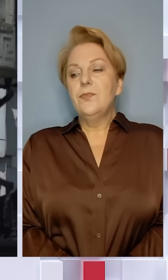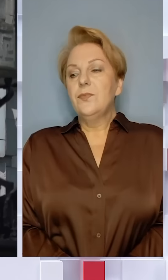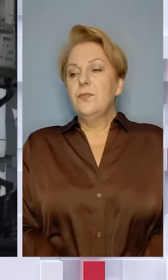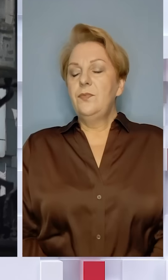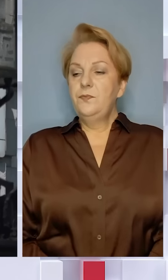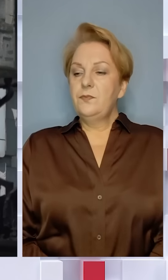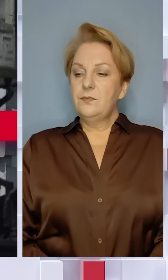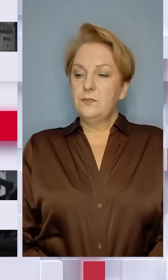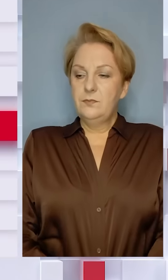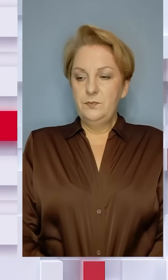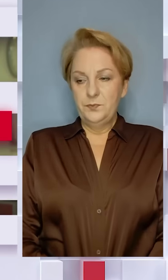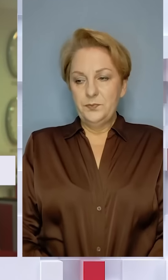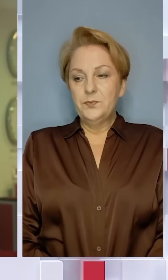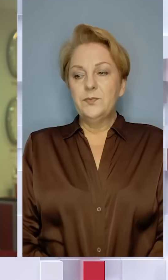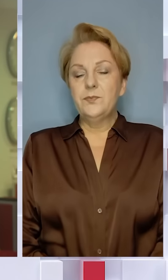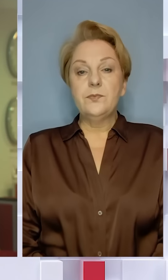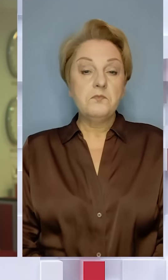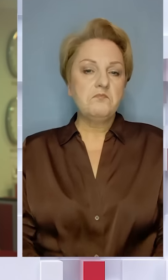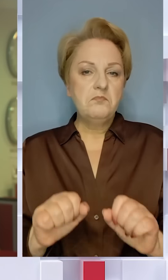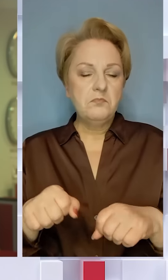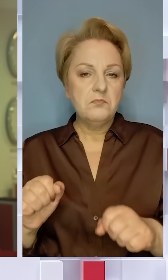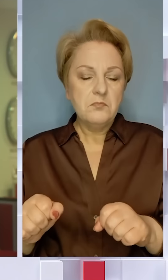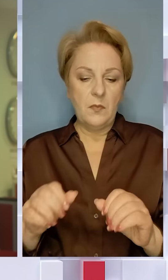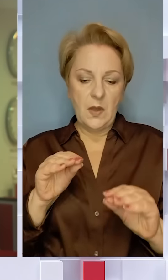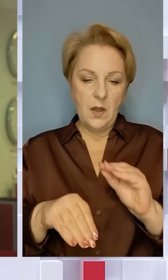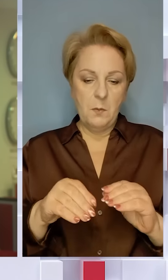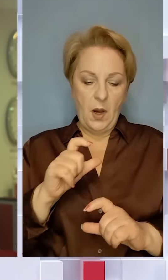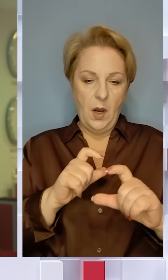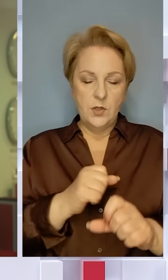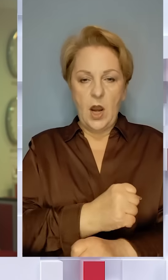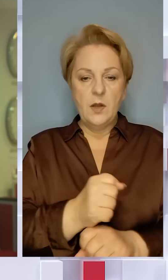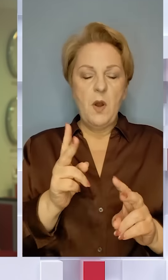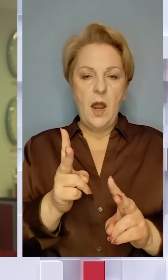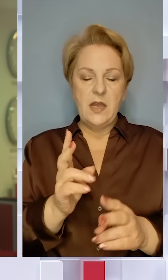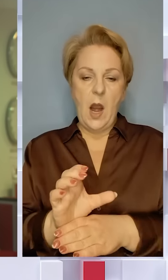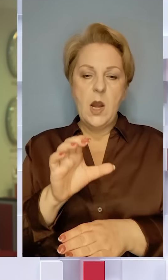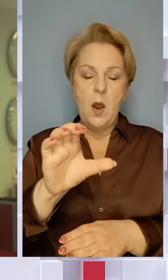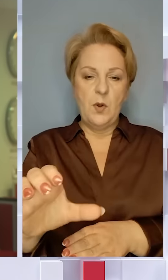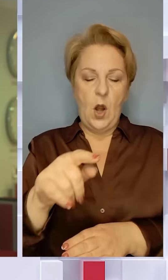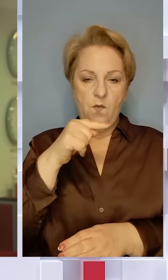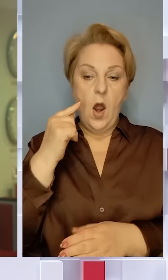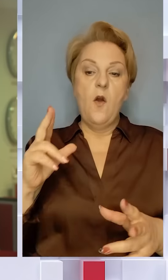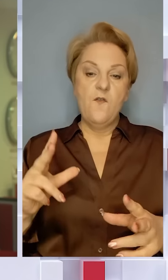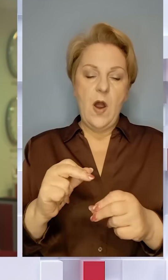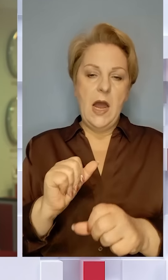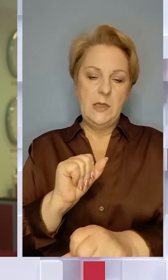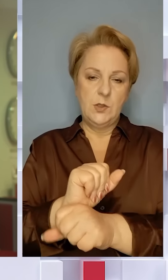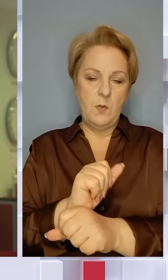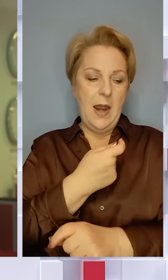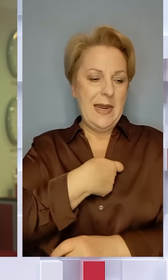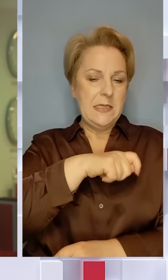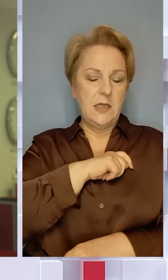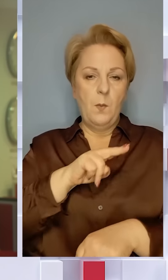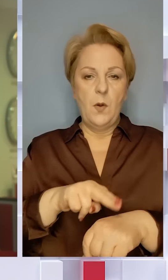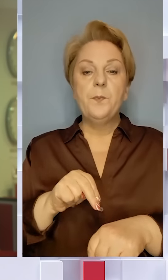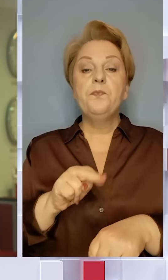ТСН, 1+,1 Можливі компоненти хімічної зброї, які прямували до Росії, вдалося зупинити іспанській